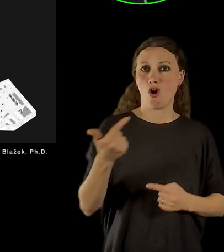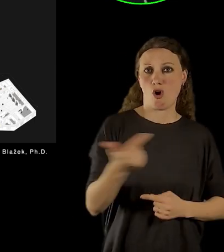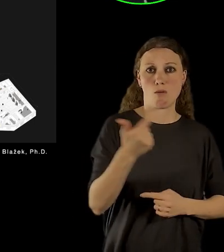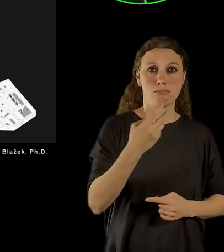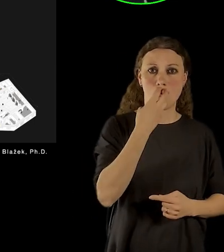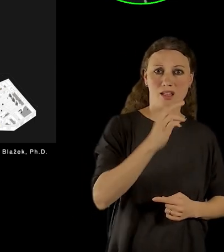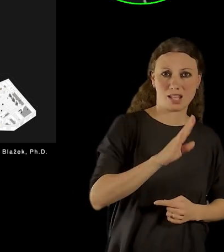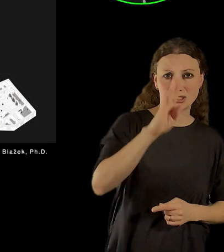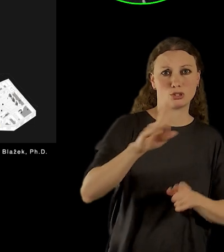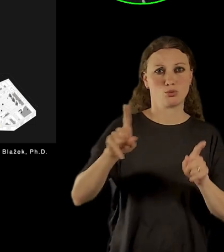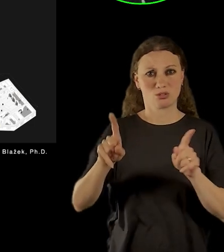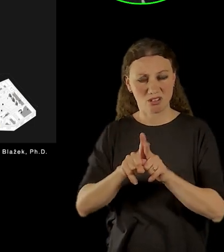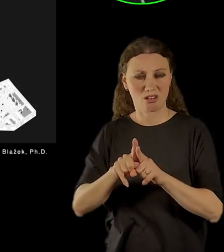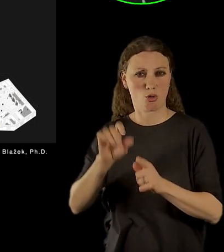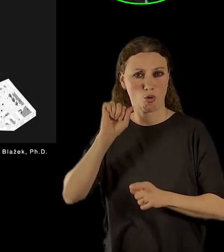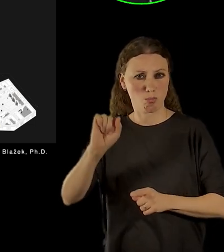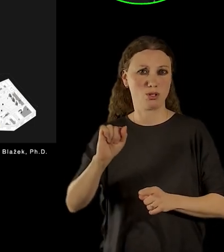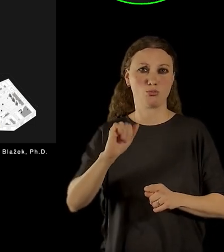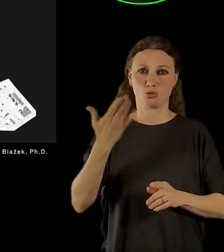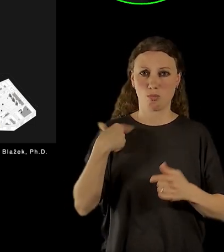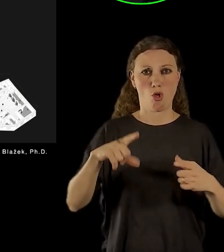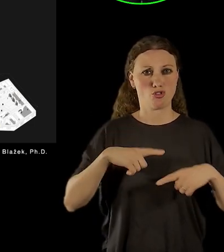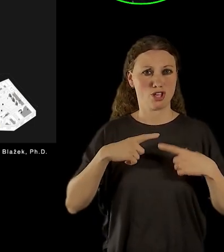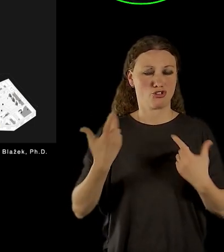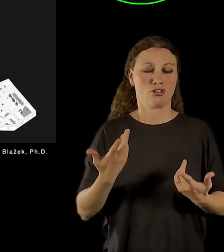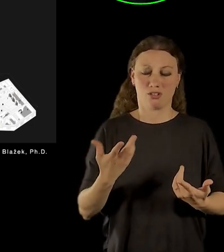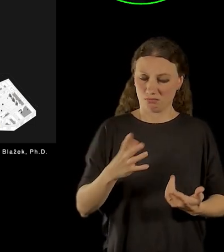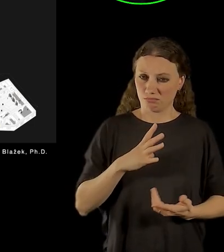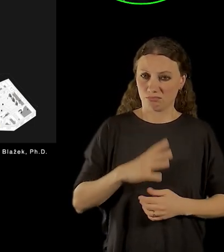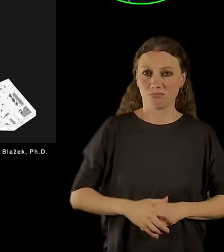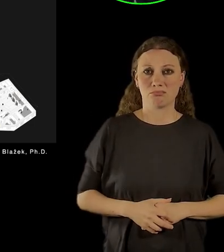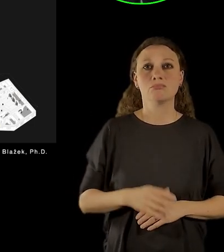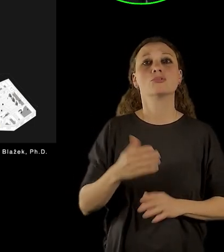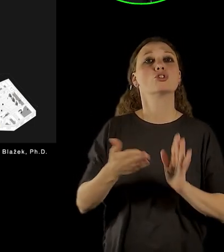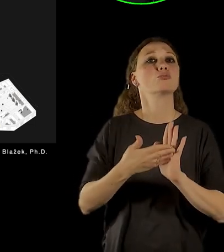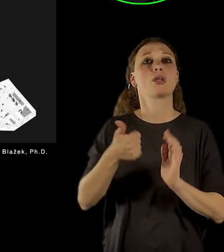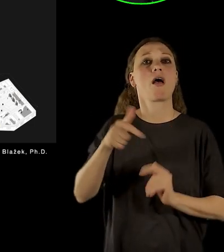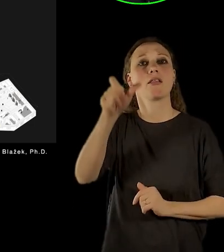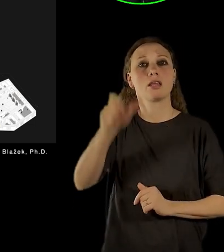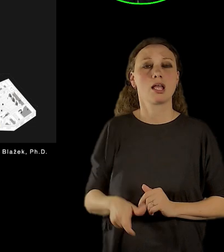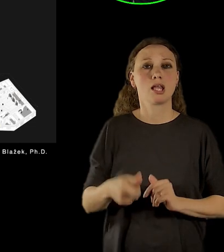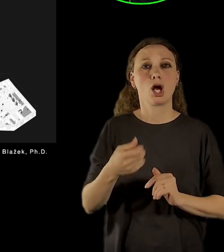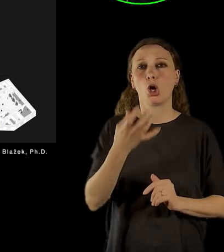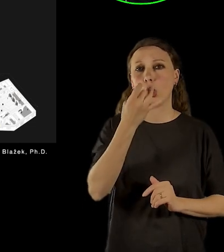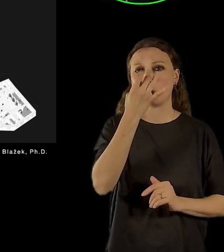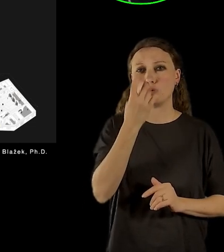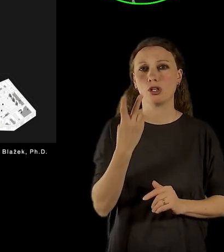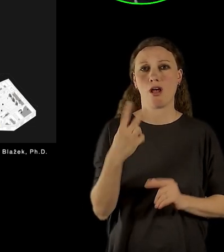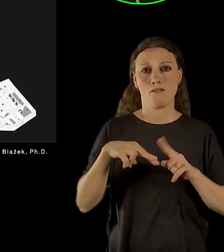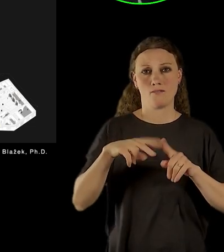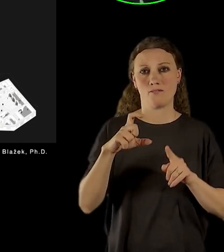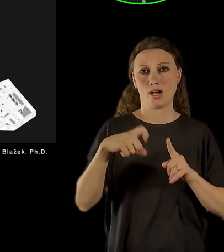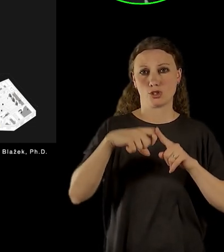s tím, že jednou z nich by byla určitě třeba Růžena Vacková, politická vězinkyně, v hodobí nacizmu, tak potom